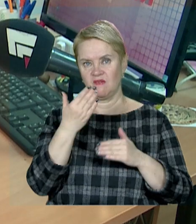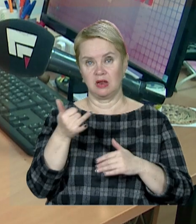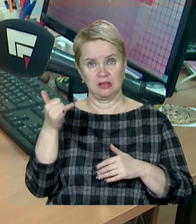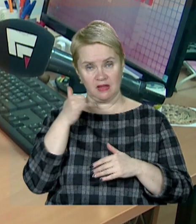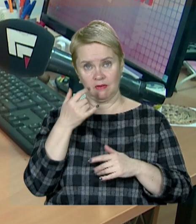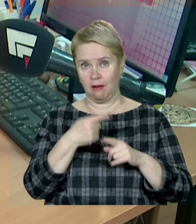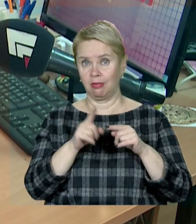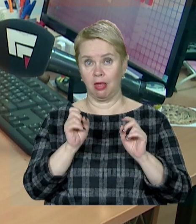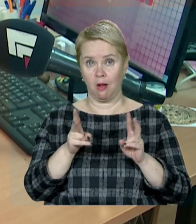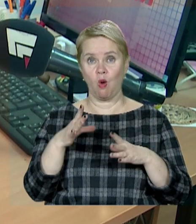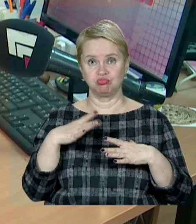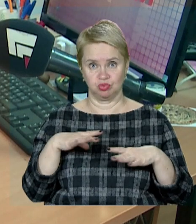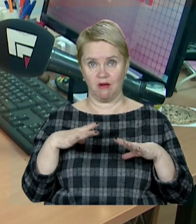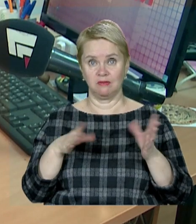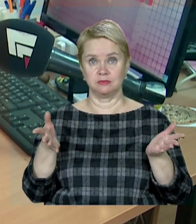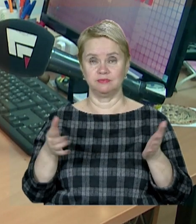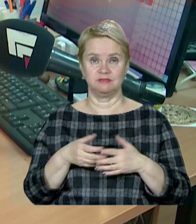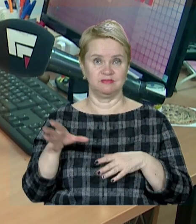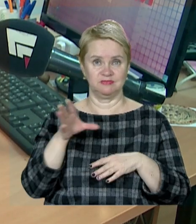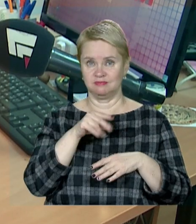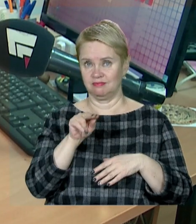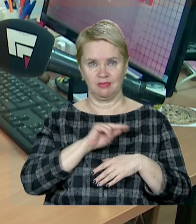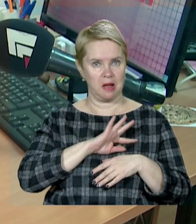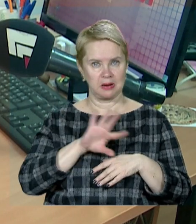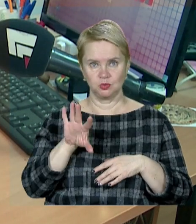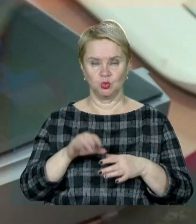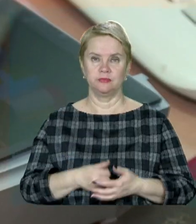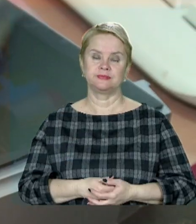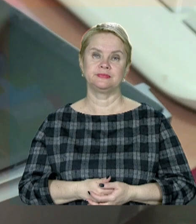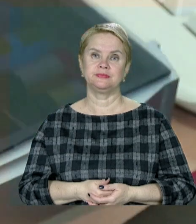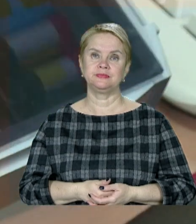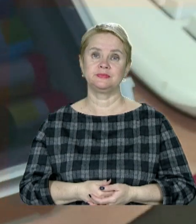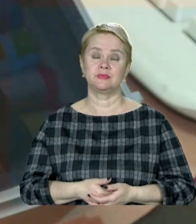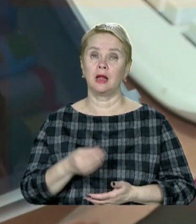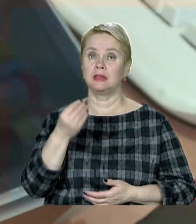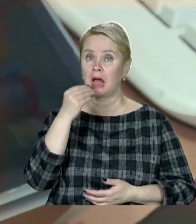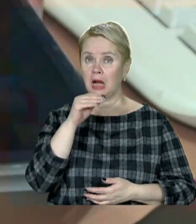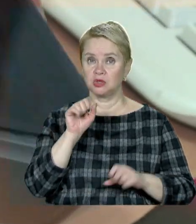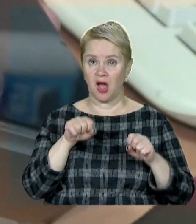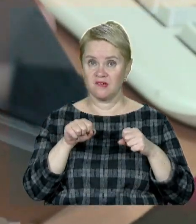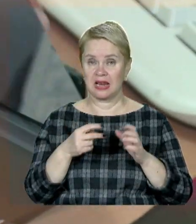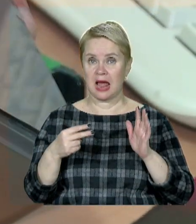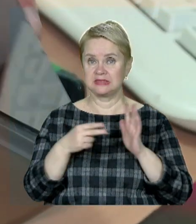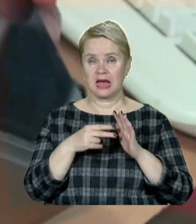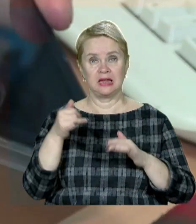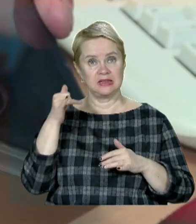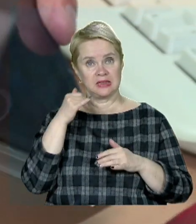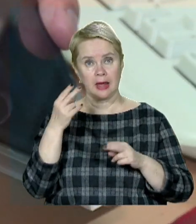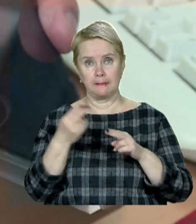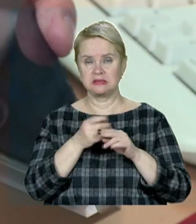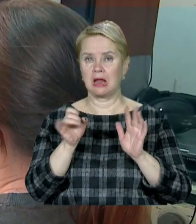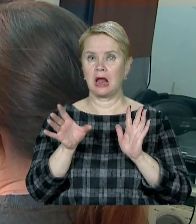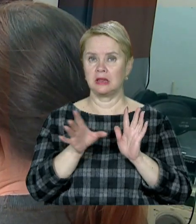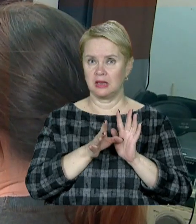телефон. Але, як і очікувалося, ця штука не працює. Найкращий варіант для зарядки телефону без